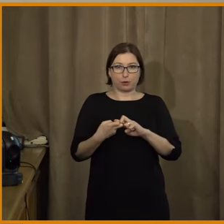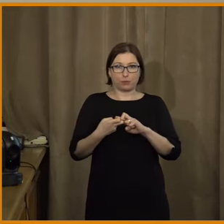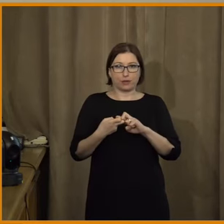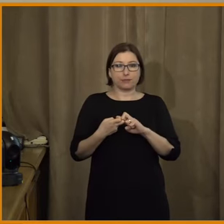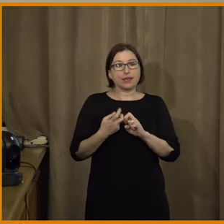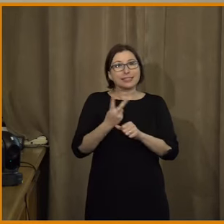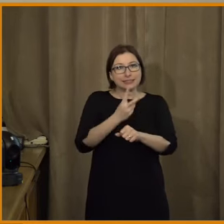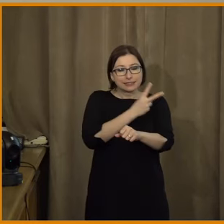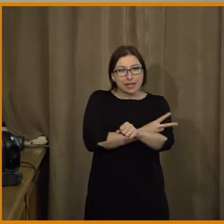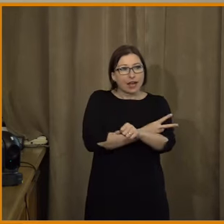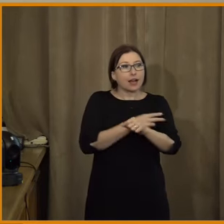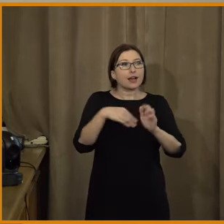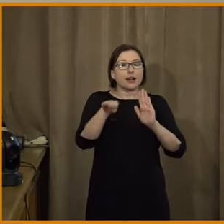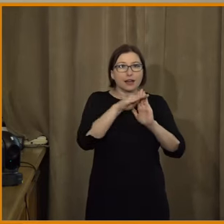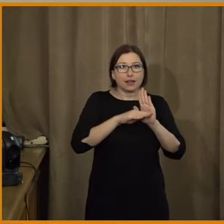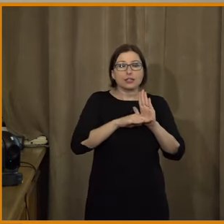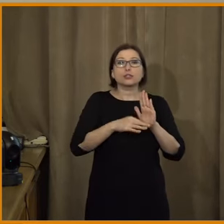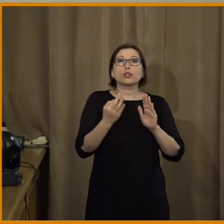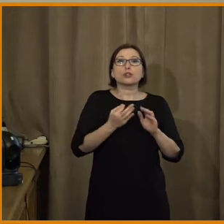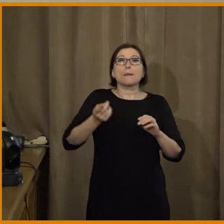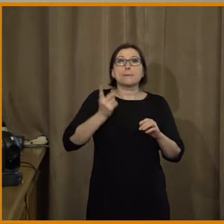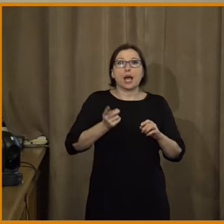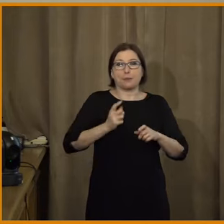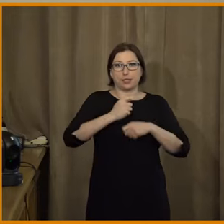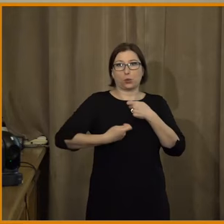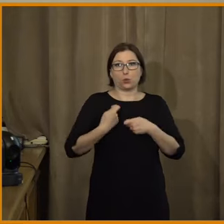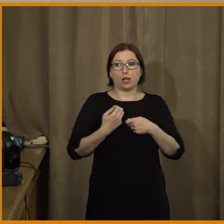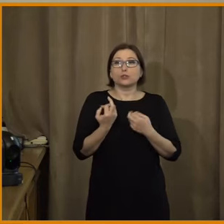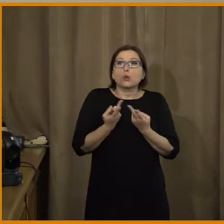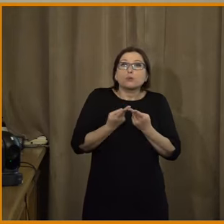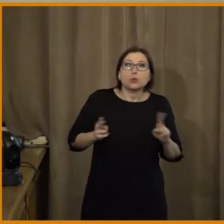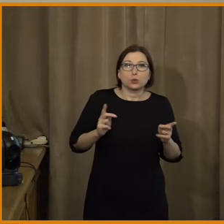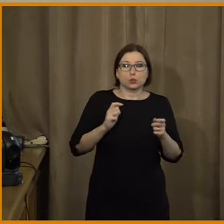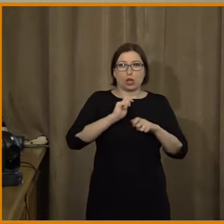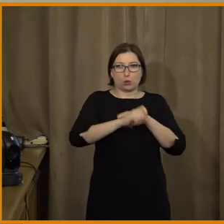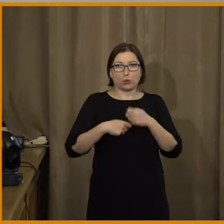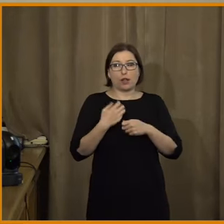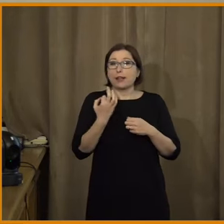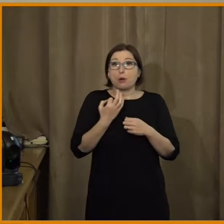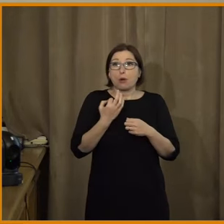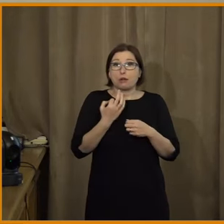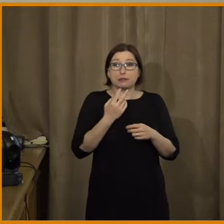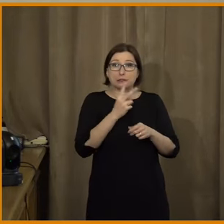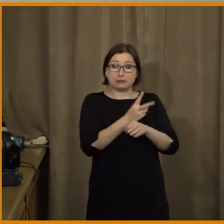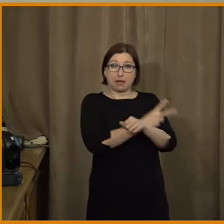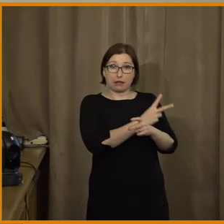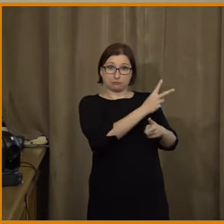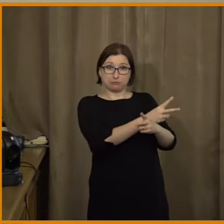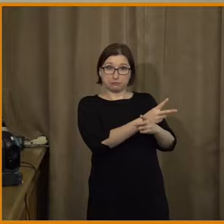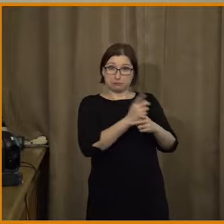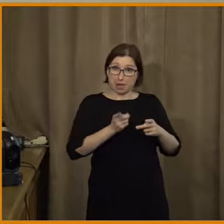by ten stát jako vlastně podle vás třeba měl nebo mohl dělat, nebo radši nemá dělat nic?